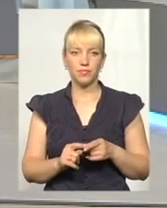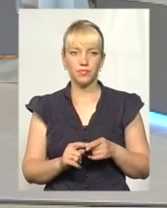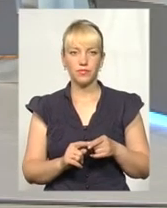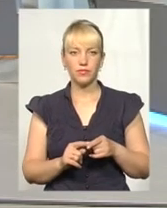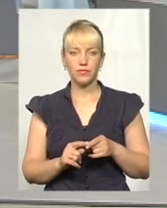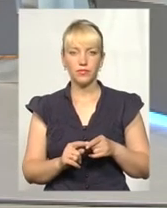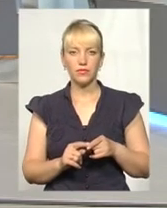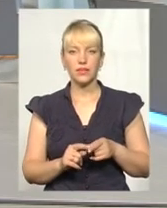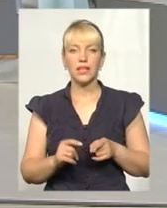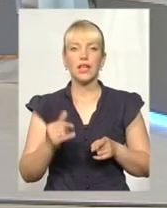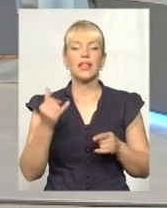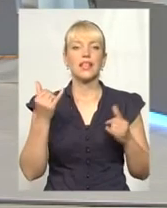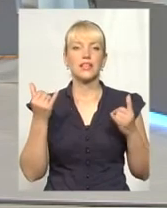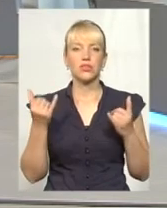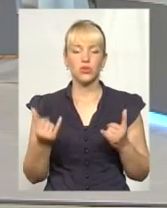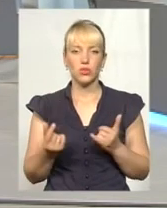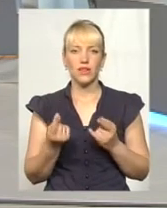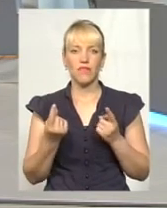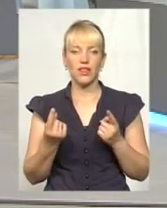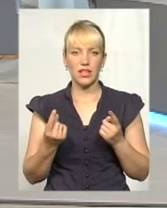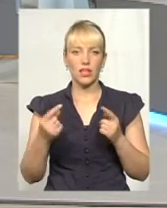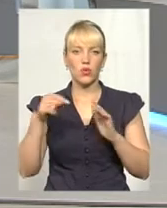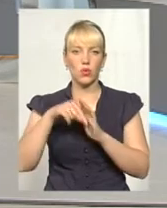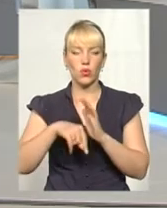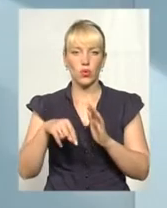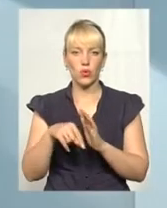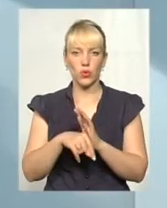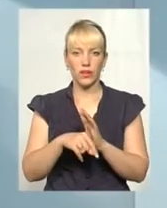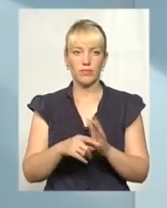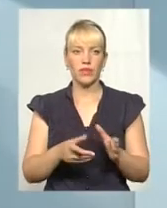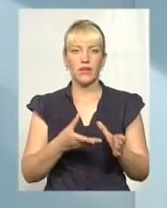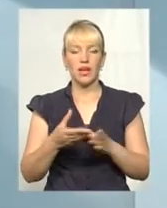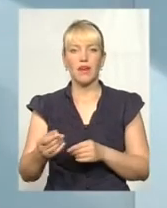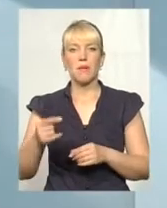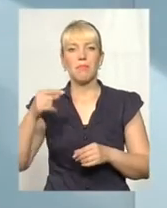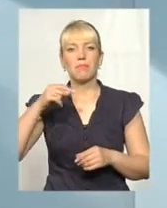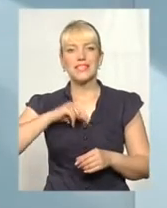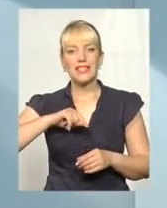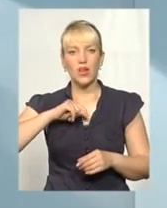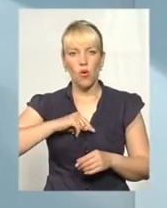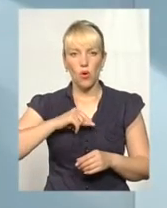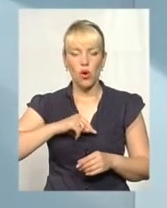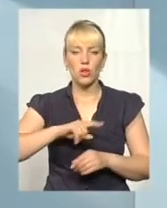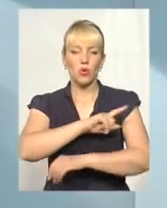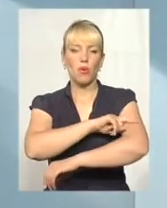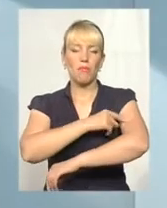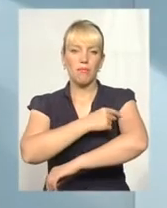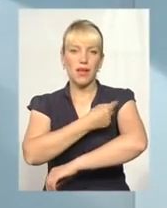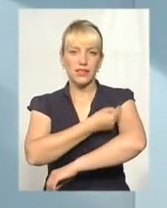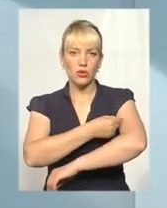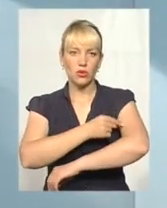На сьогодні велику роль відіграє в даному випадку психолого-медико-педагогічна комісія, адже